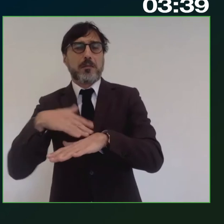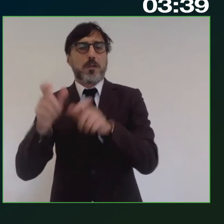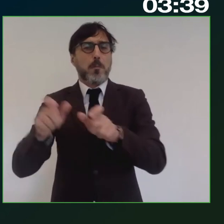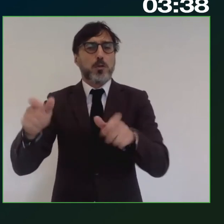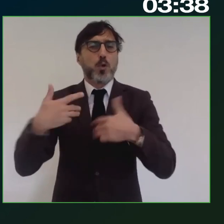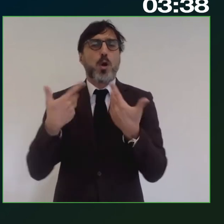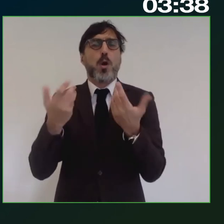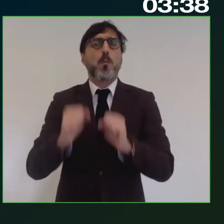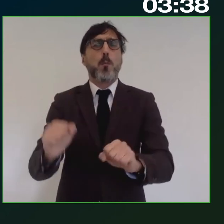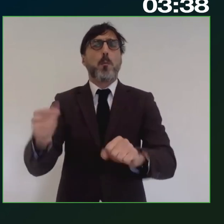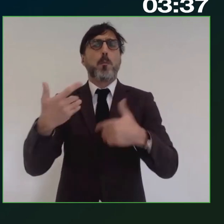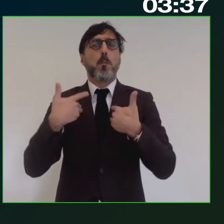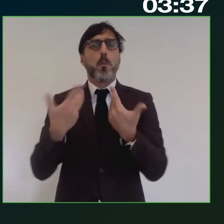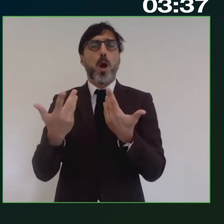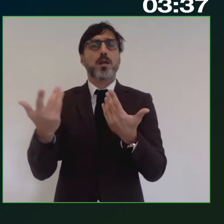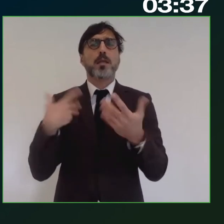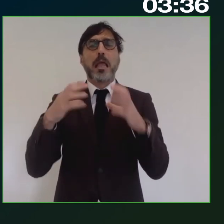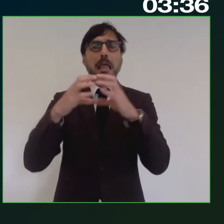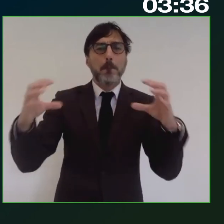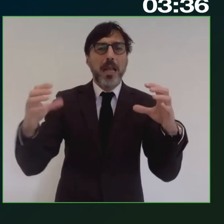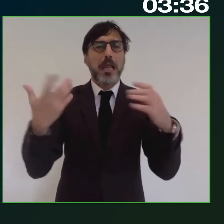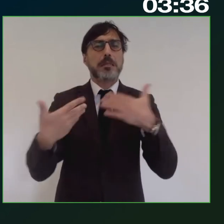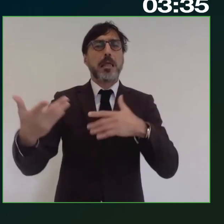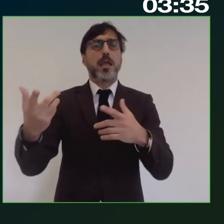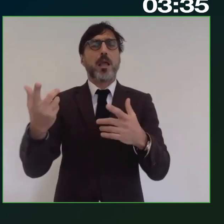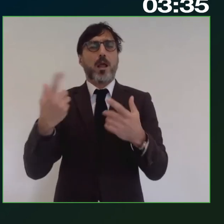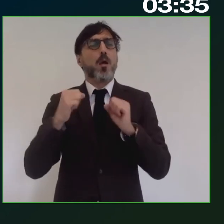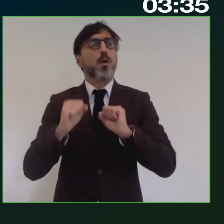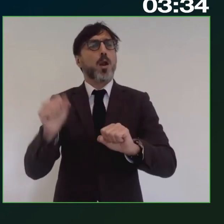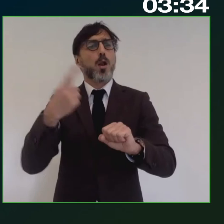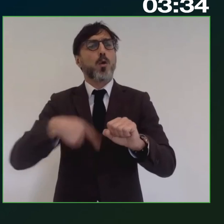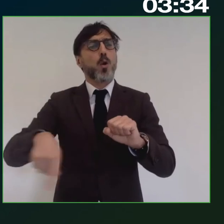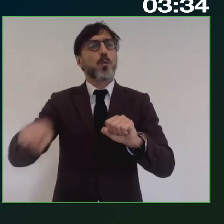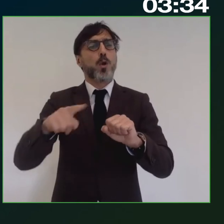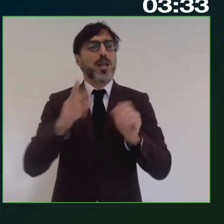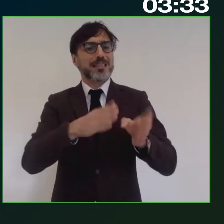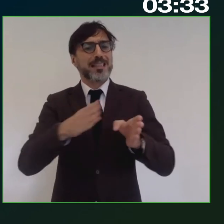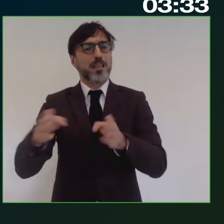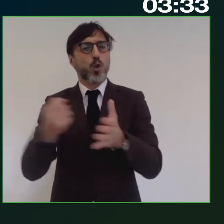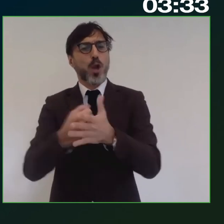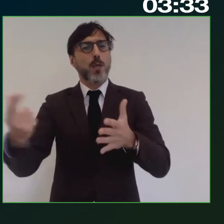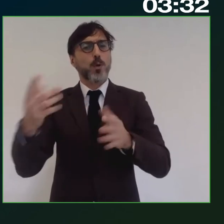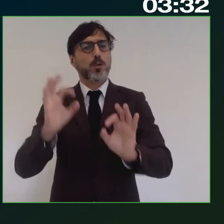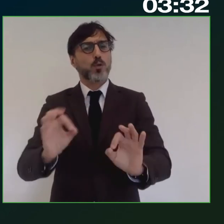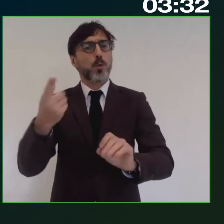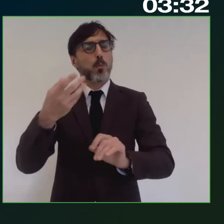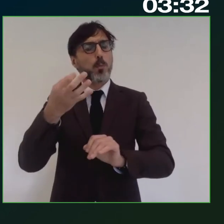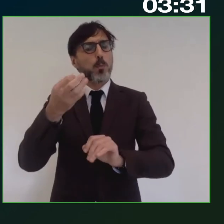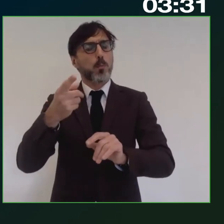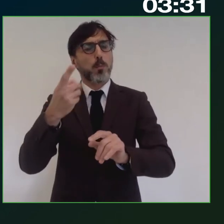coprano dal visaggio le imprese e per fare un settore importantissimo soprattutto in